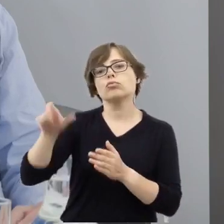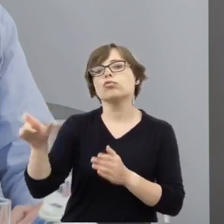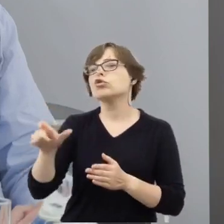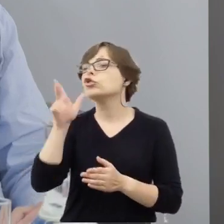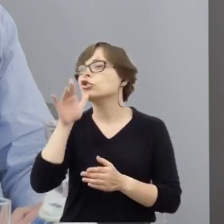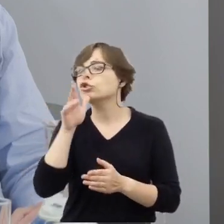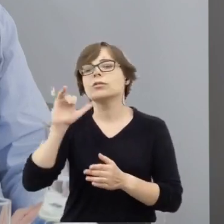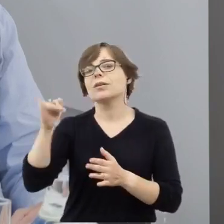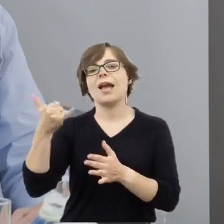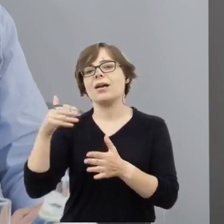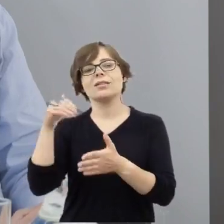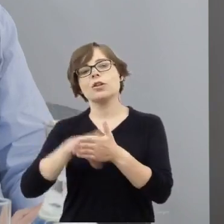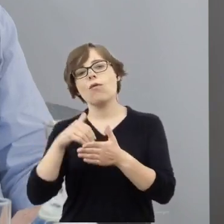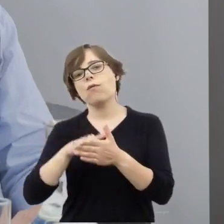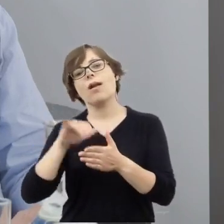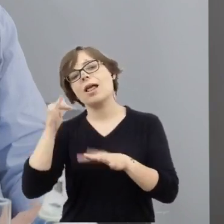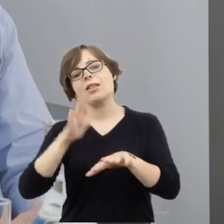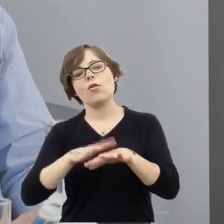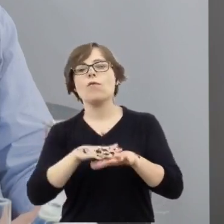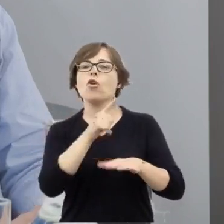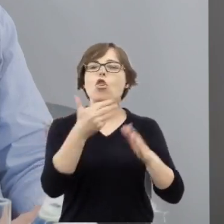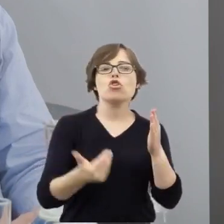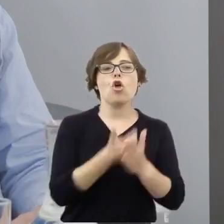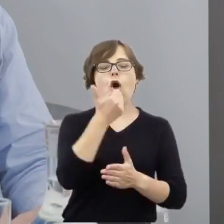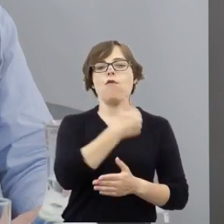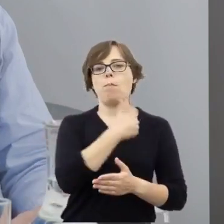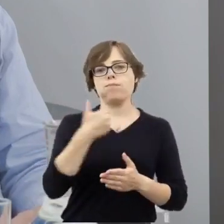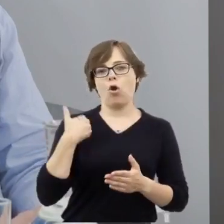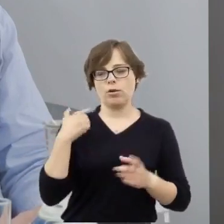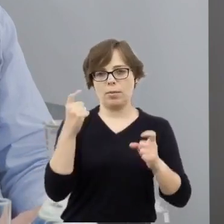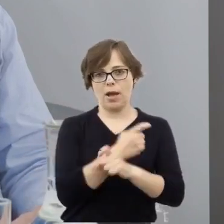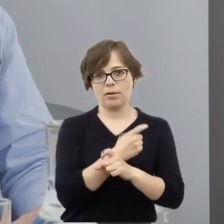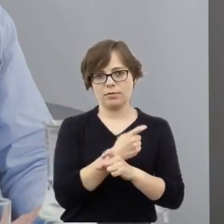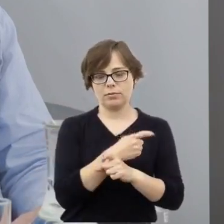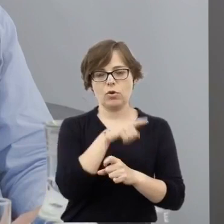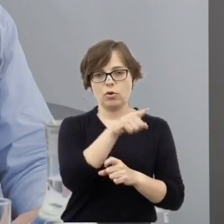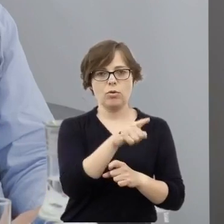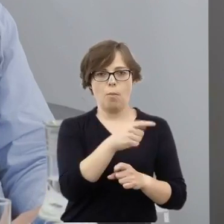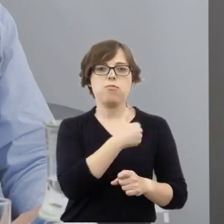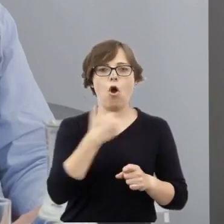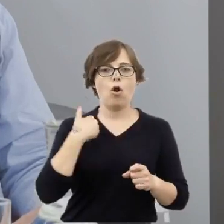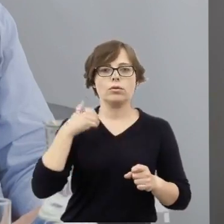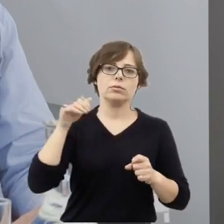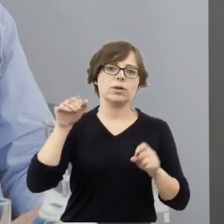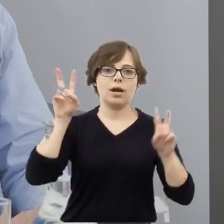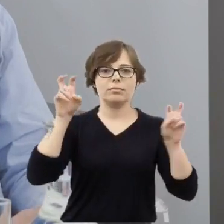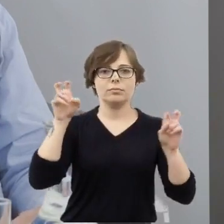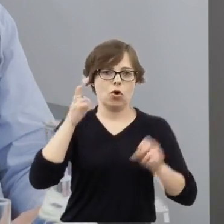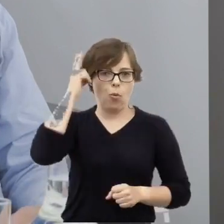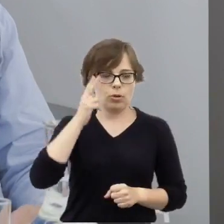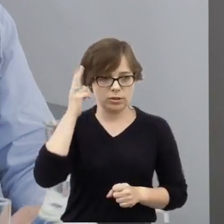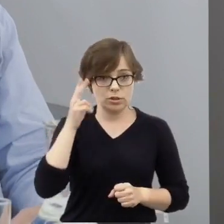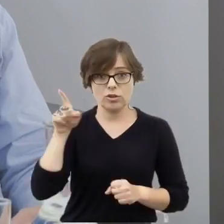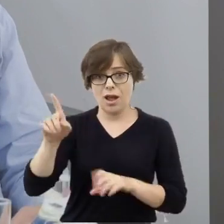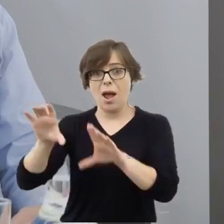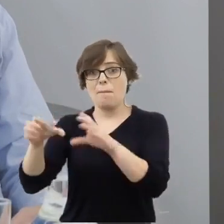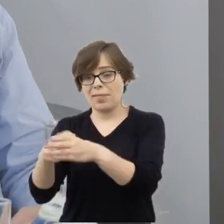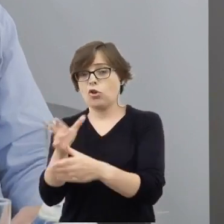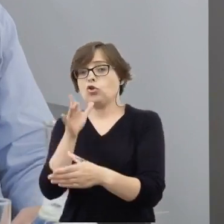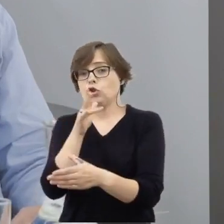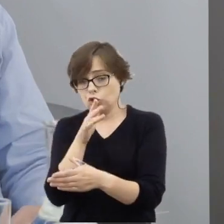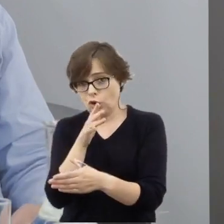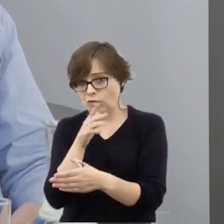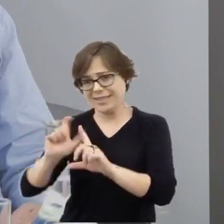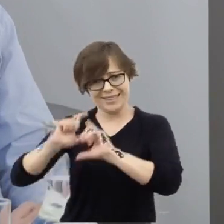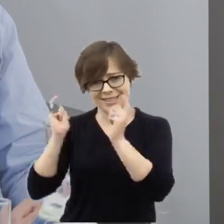nowej polskiej państwowości, w stosunku do Polski Ludowej. Mniejszość żydowska w całości, bez względu na